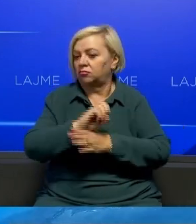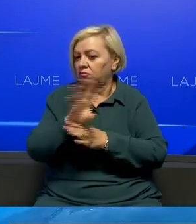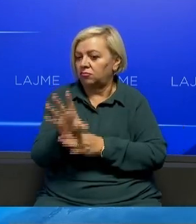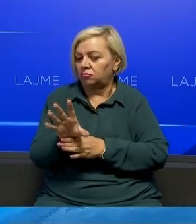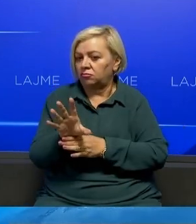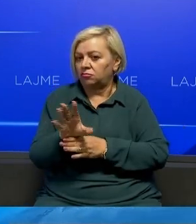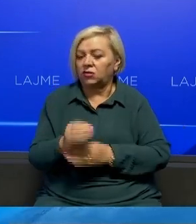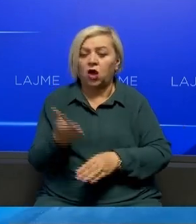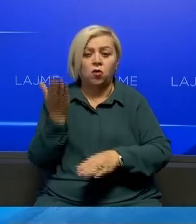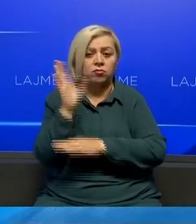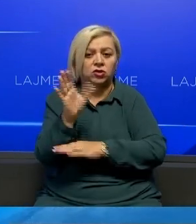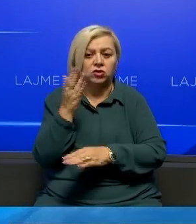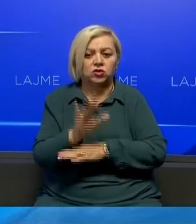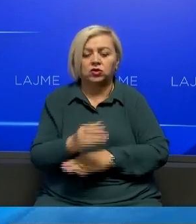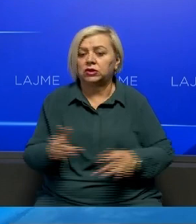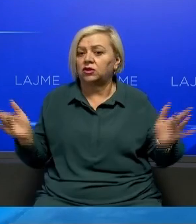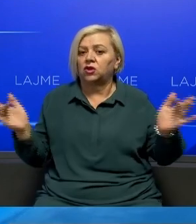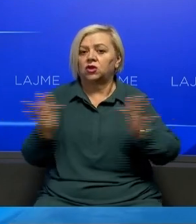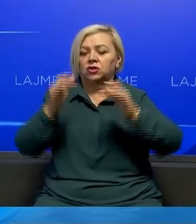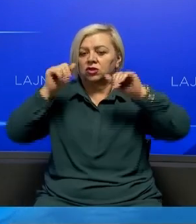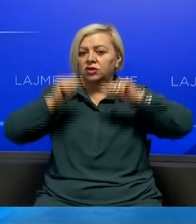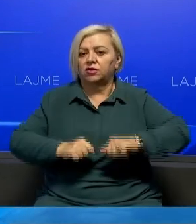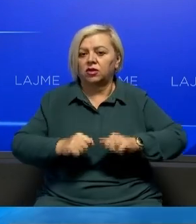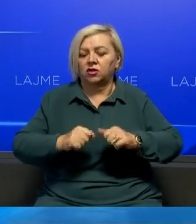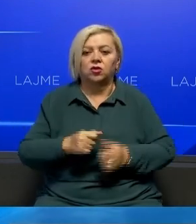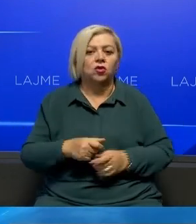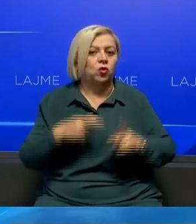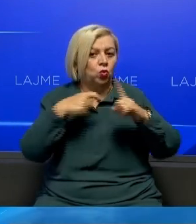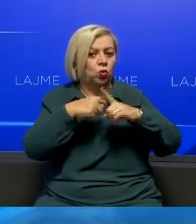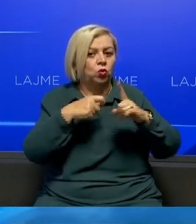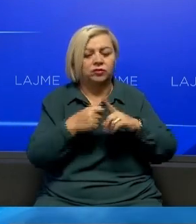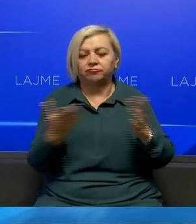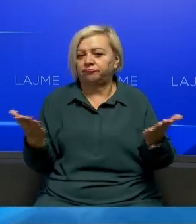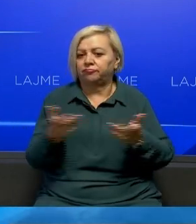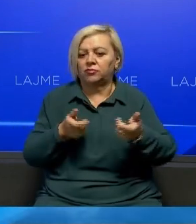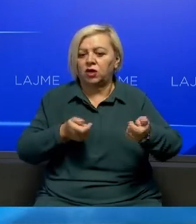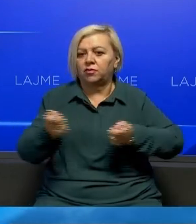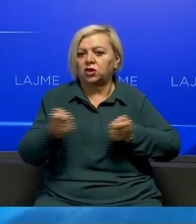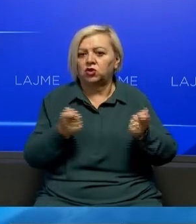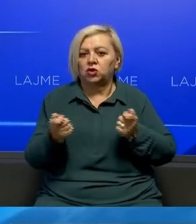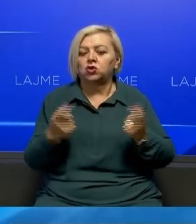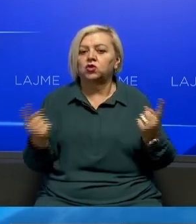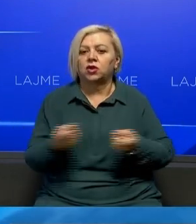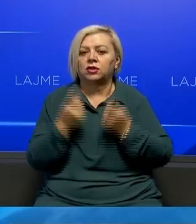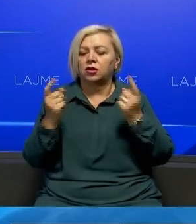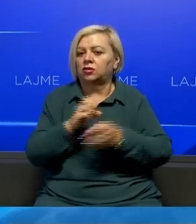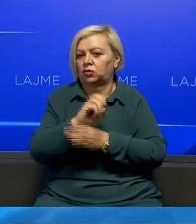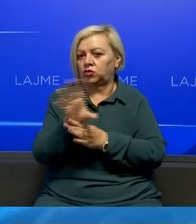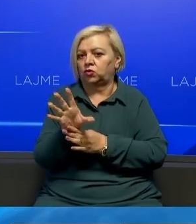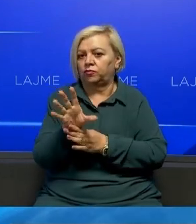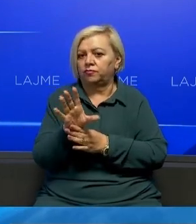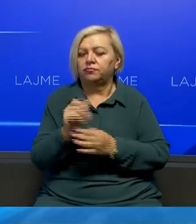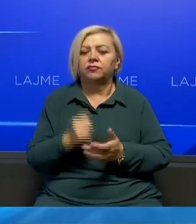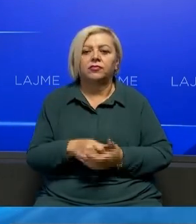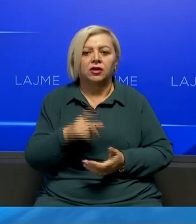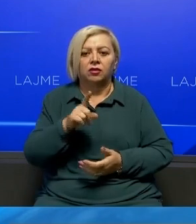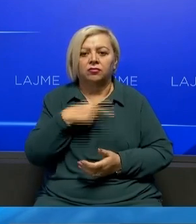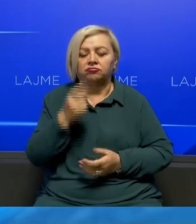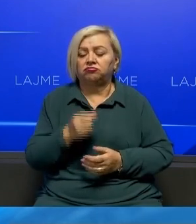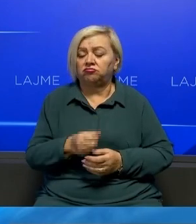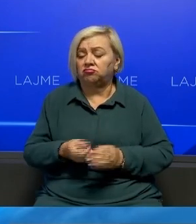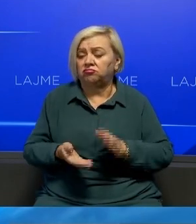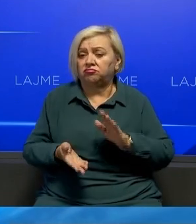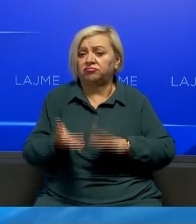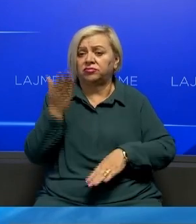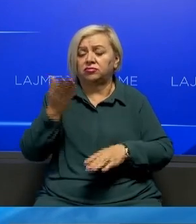opozita Ashpër E ka kritikuar Qevejn kurti Për mënyrën Se si është menagjuar Situata me Covid-19 Duk e përbëndur Shqifrat e larta